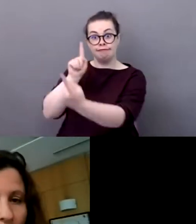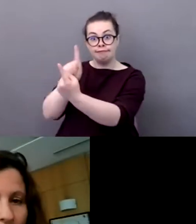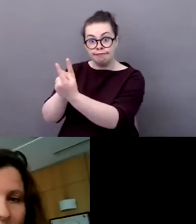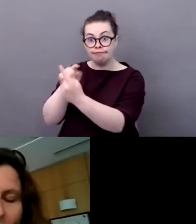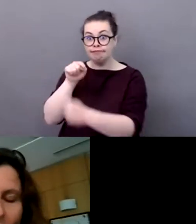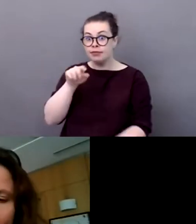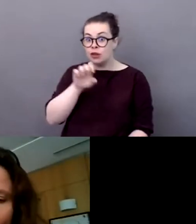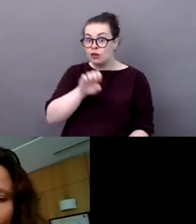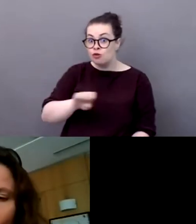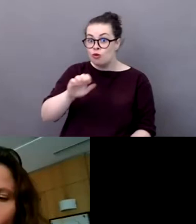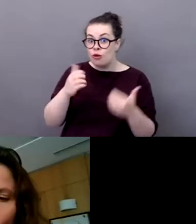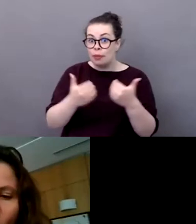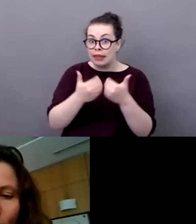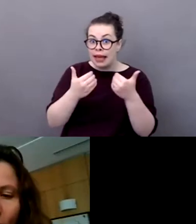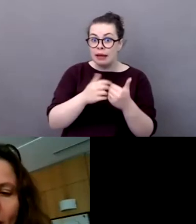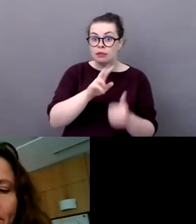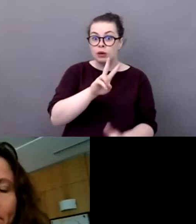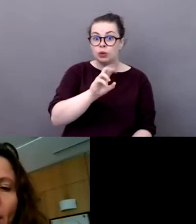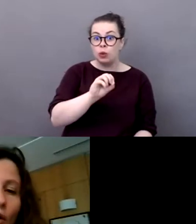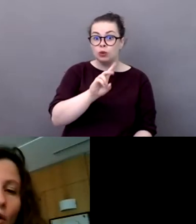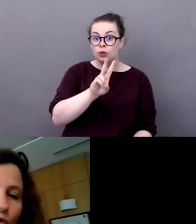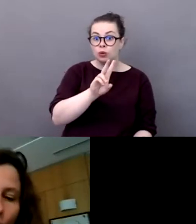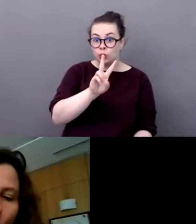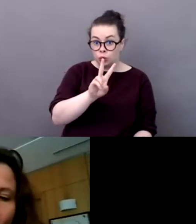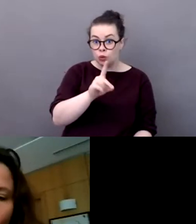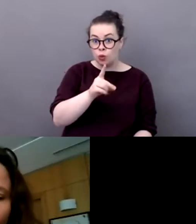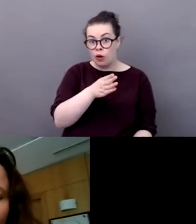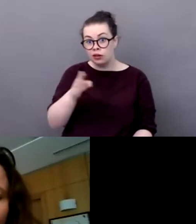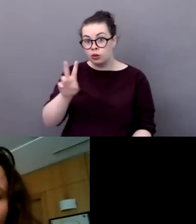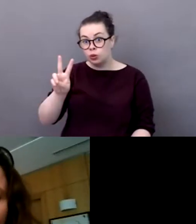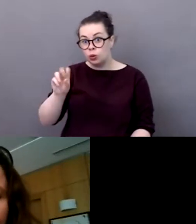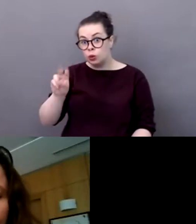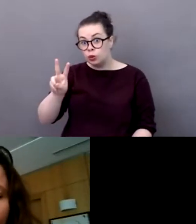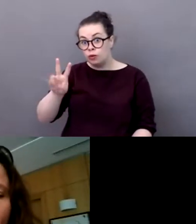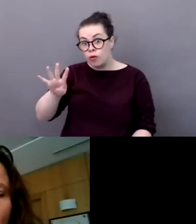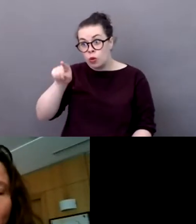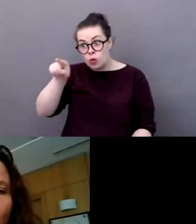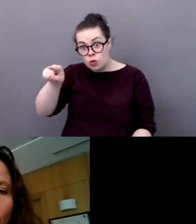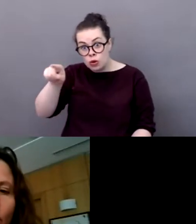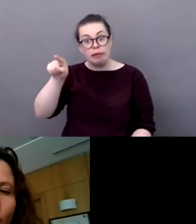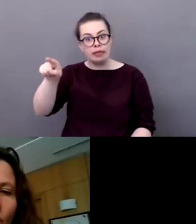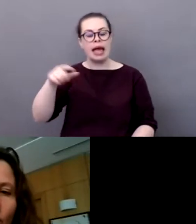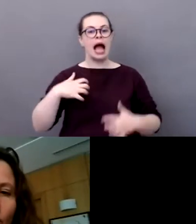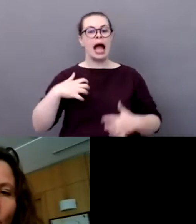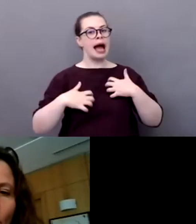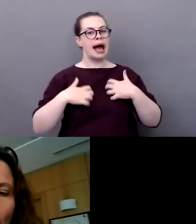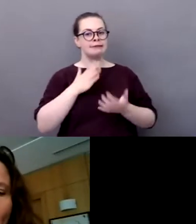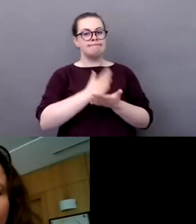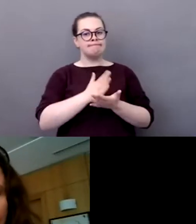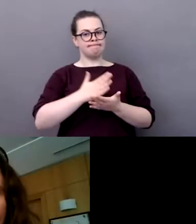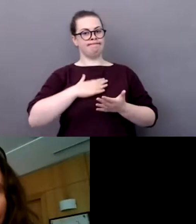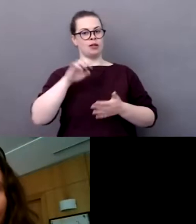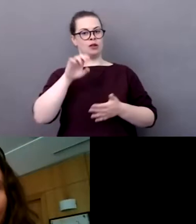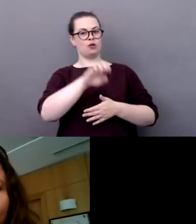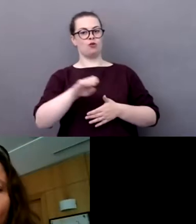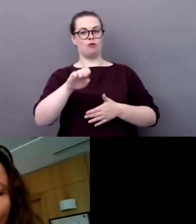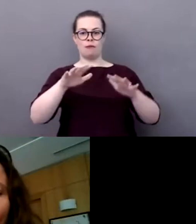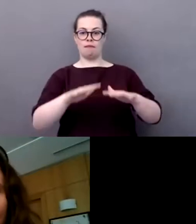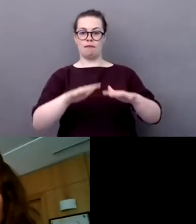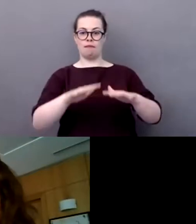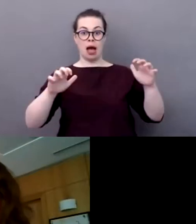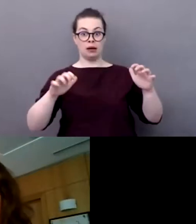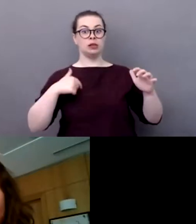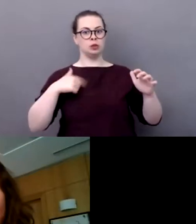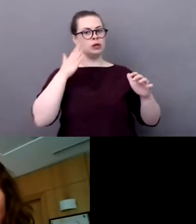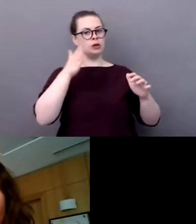d'aborder cette thématique du sport vert. Donc je crois qu'il y une vraie synergie pour que l'Union européenne, les États membres, le